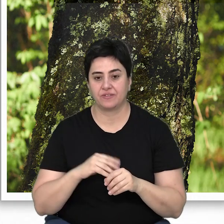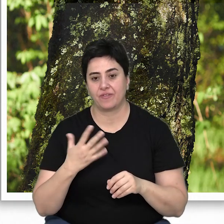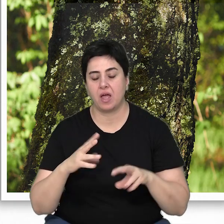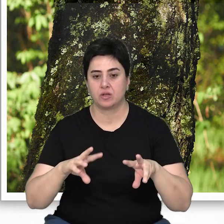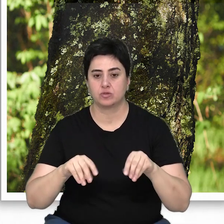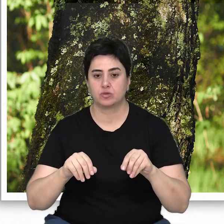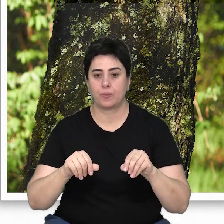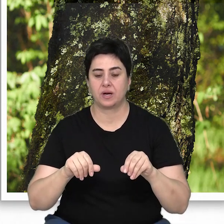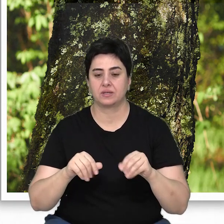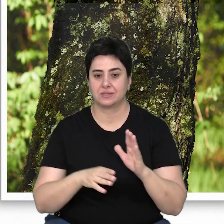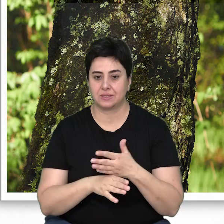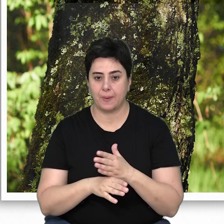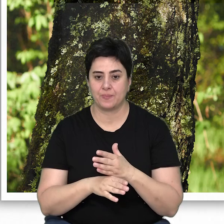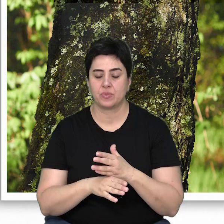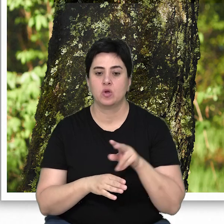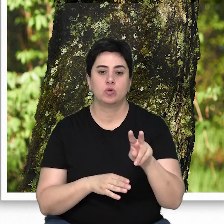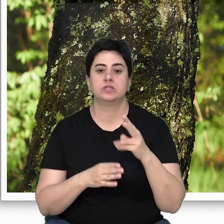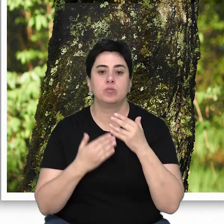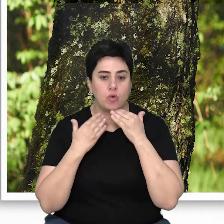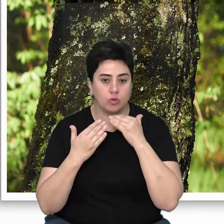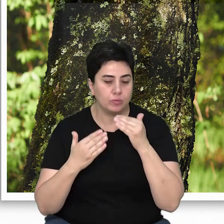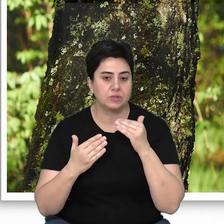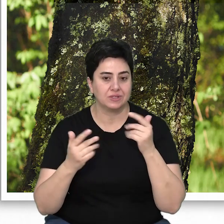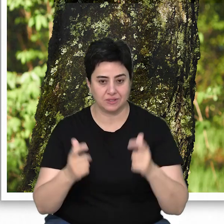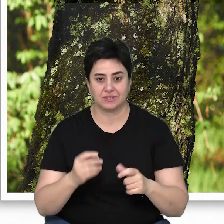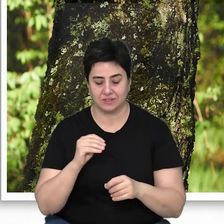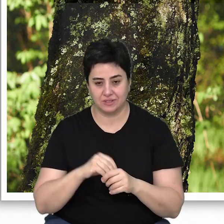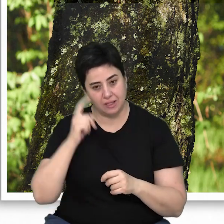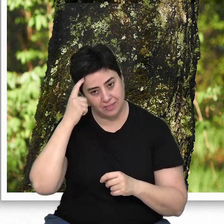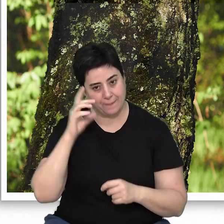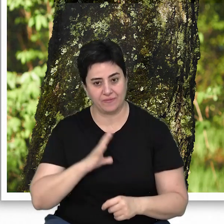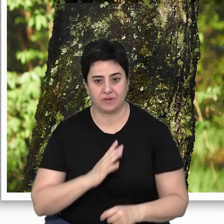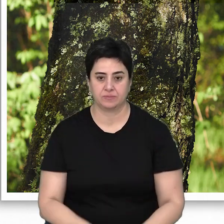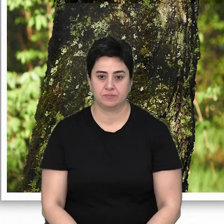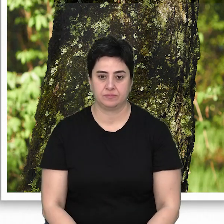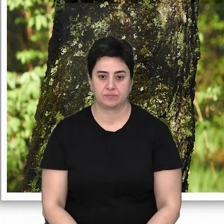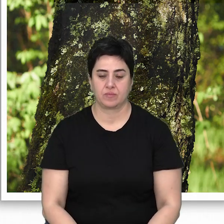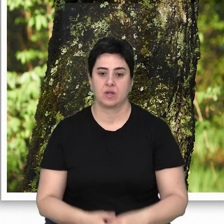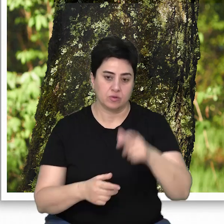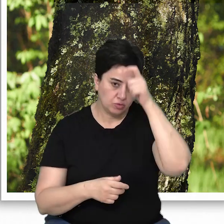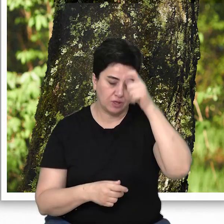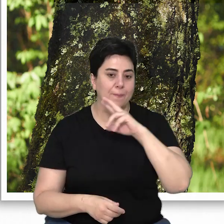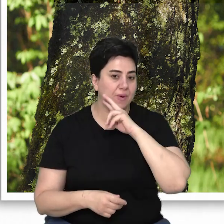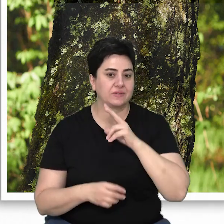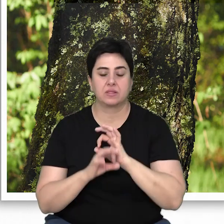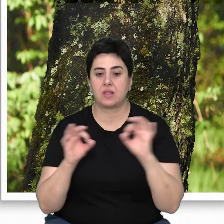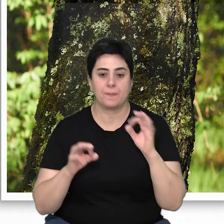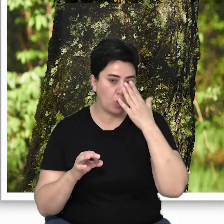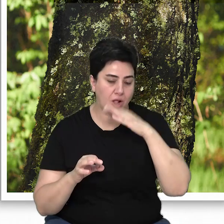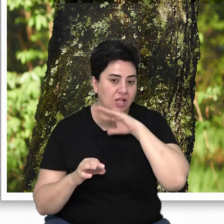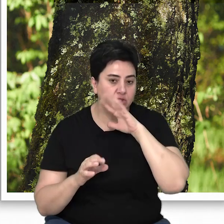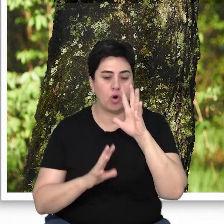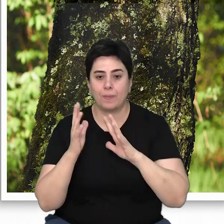ya da arazi koşulları nedeniyle ulaşılamayan alanlarda olduğu tahmin edilmektedir. Ülkemizde maalesef